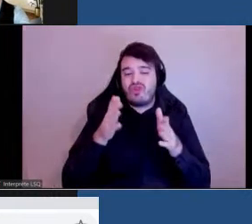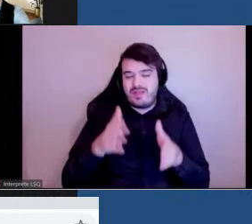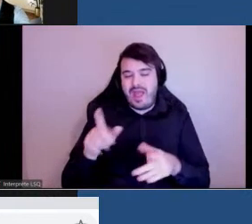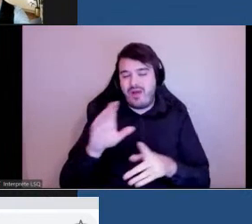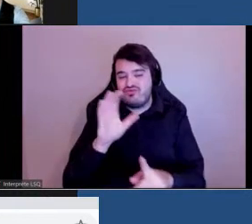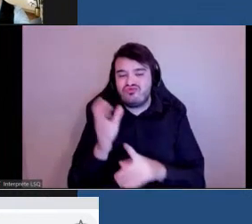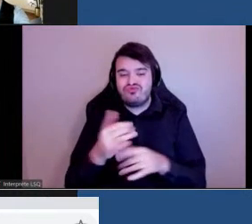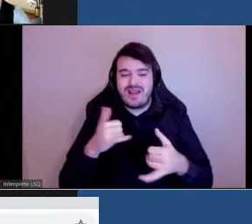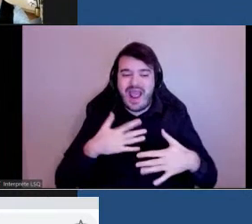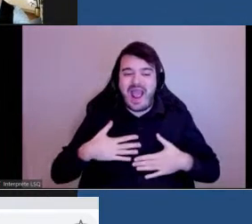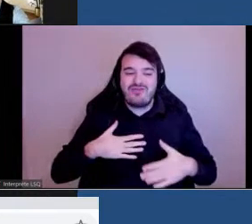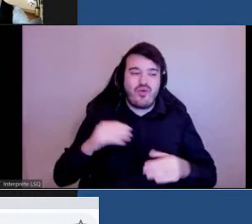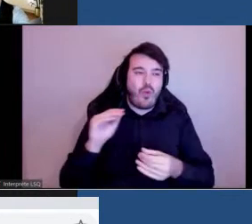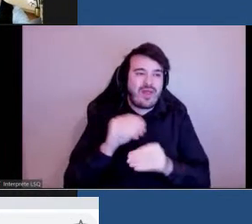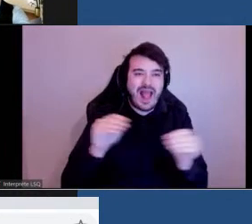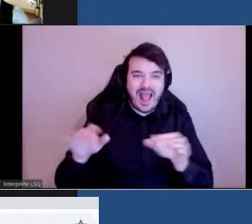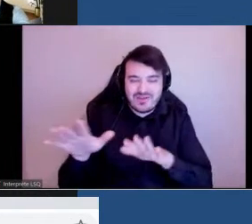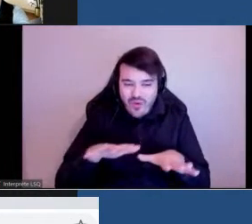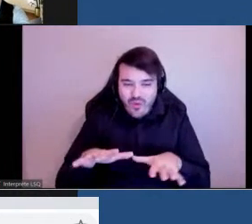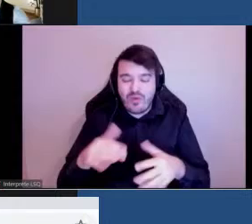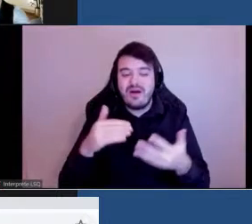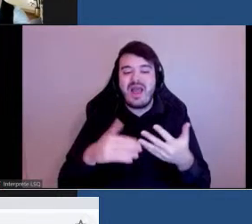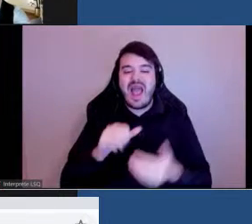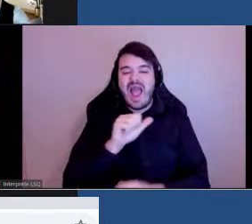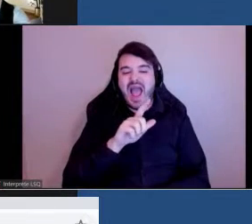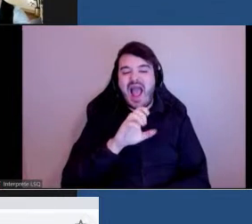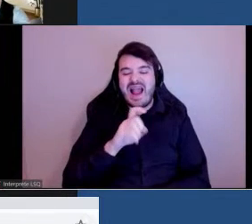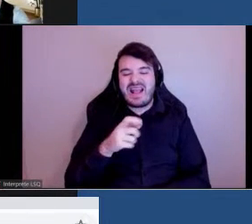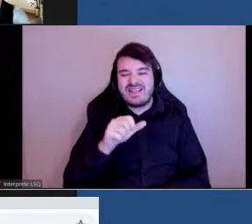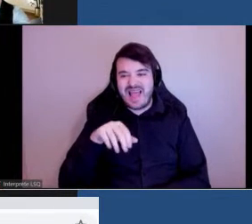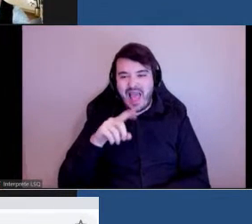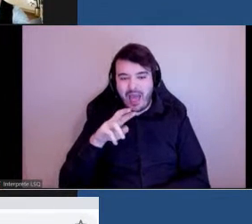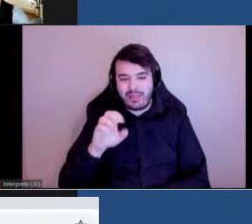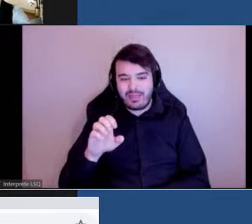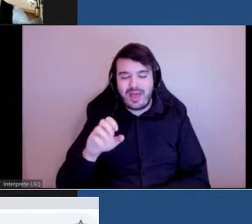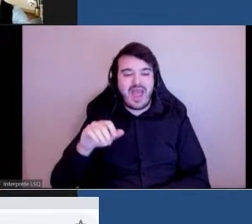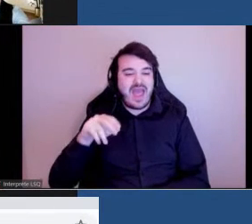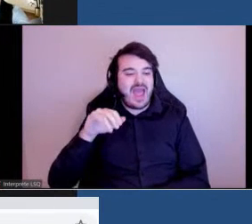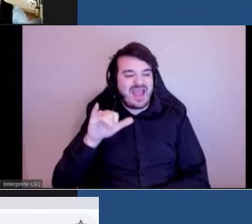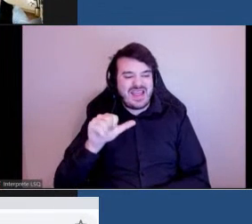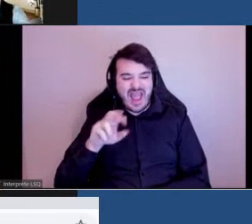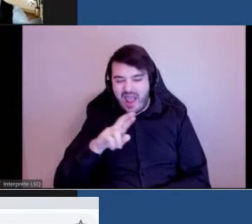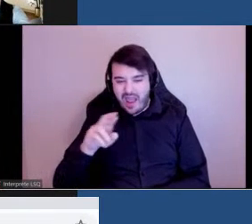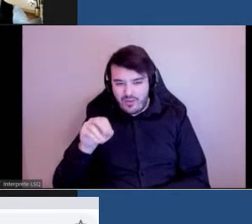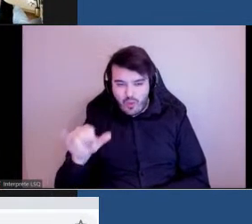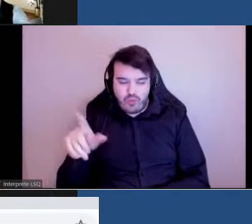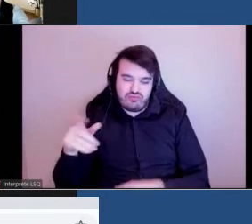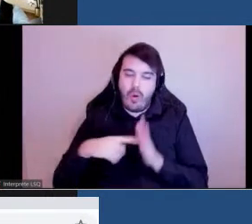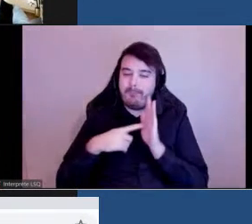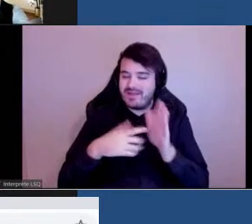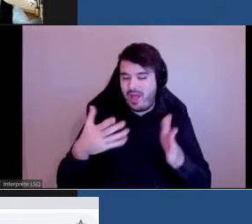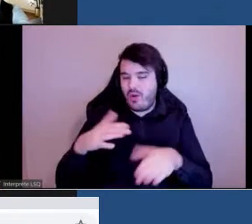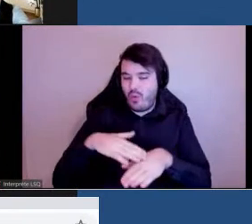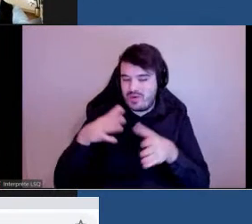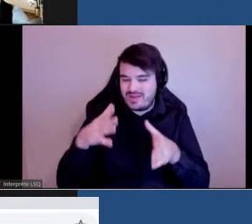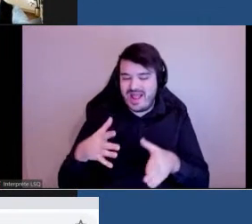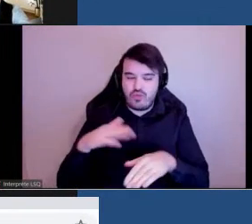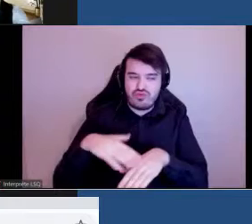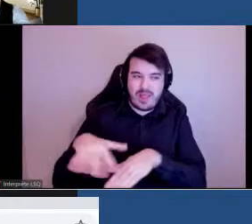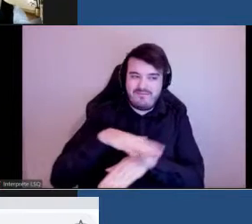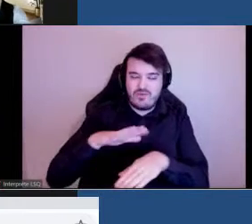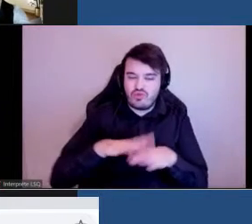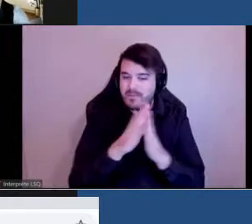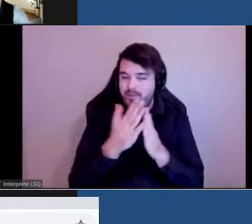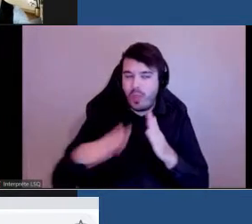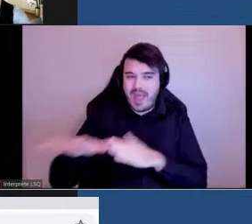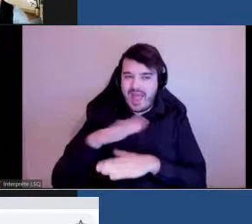installations, Alexandre Yarrow, qui représente le conseil consultatif des bibliothèques de l'Ottawa.